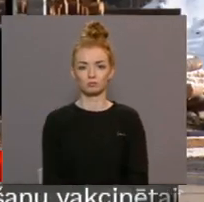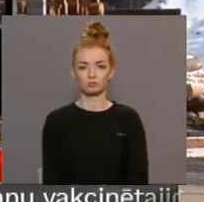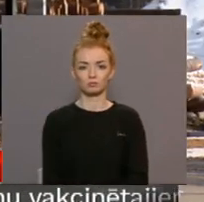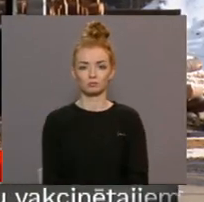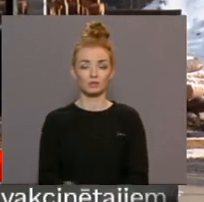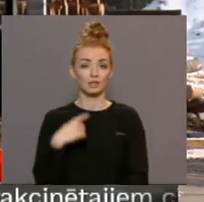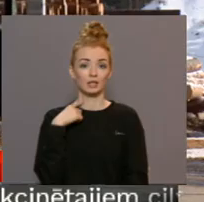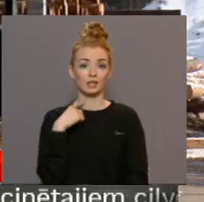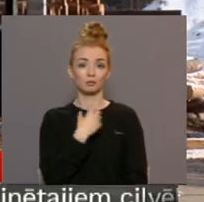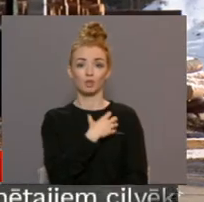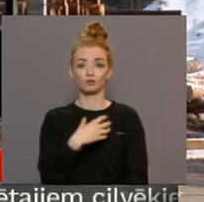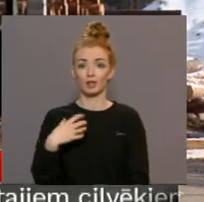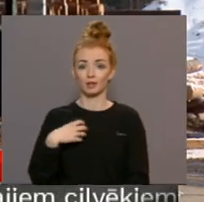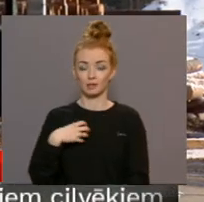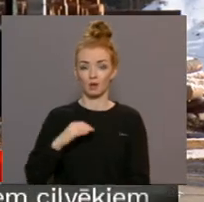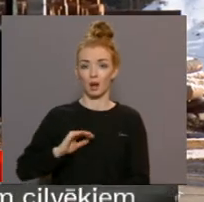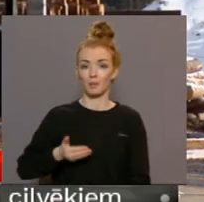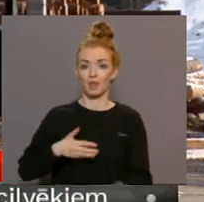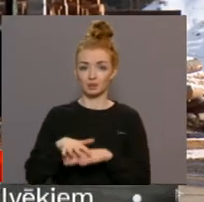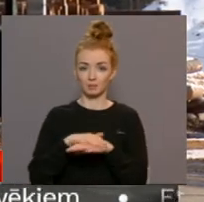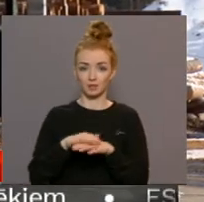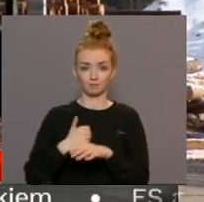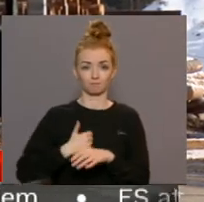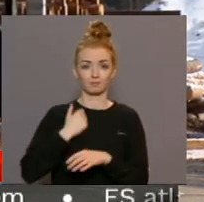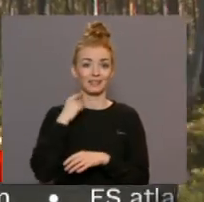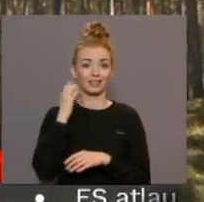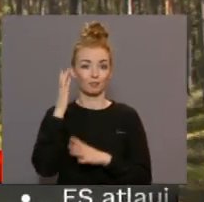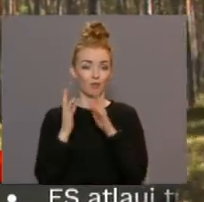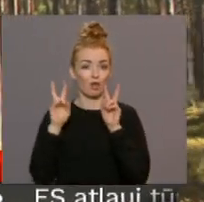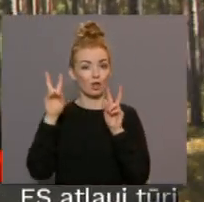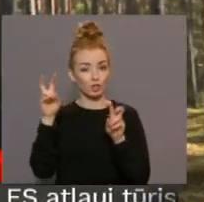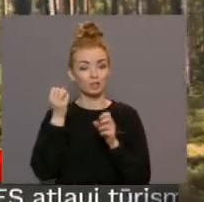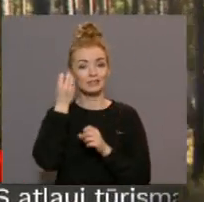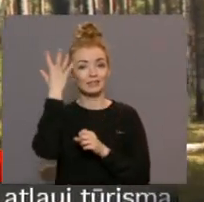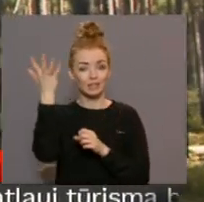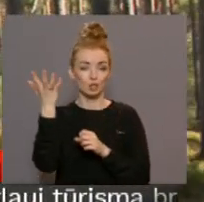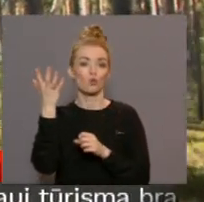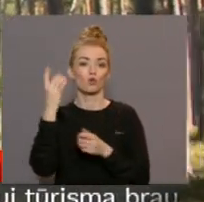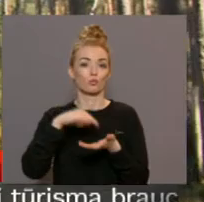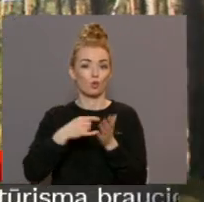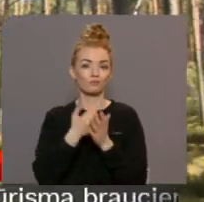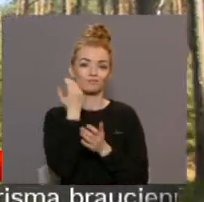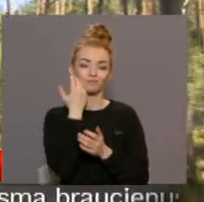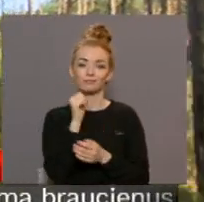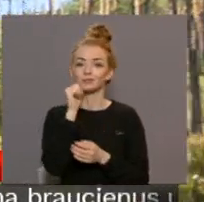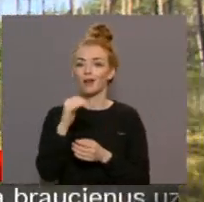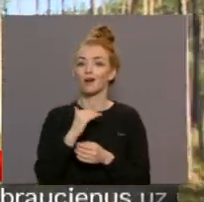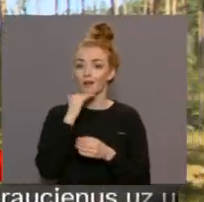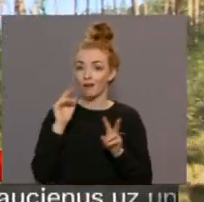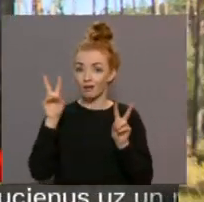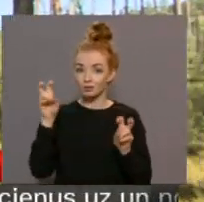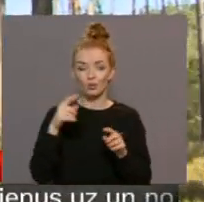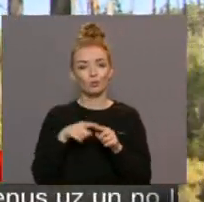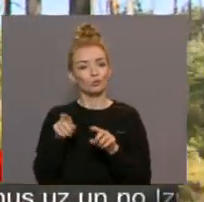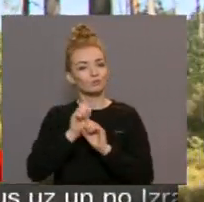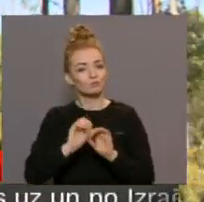Rīgas pašvaldības kapitāla sabiedrība Rīgas meži īsteno izglītojošu projektu zaļā klasa. Projekta mērķis izglītot skolēnus